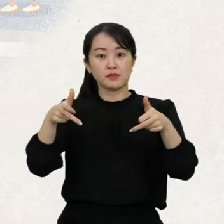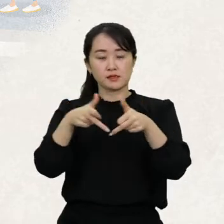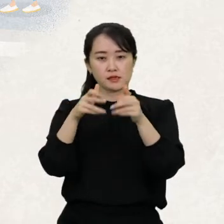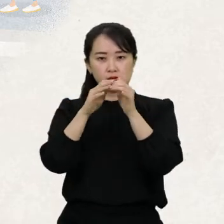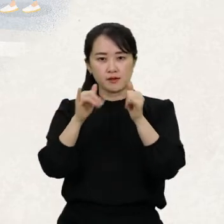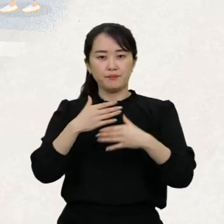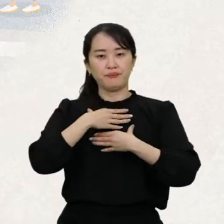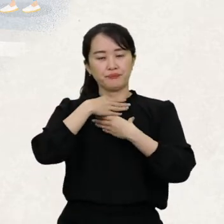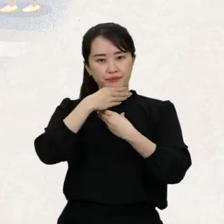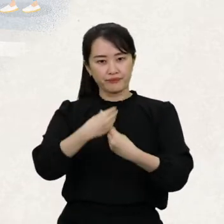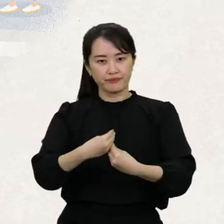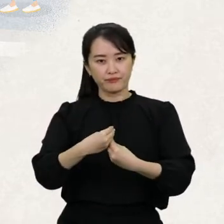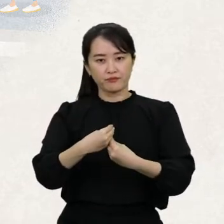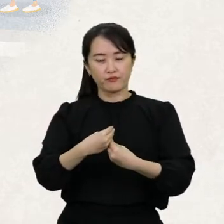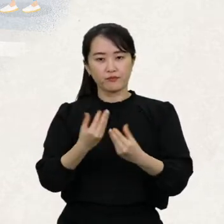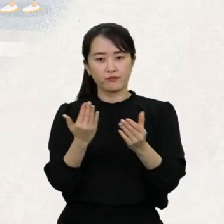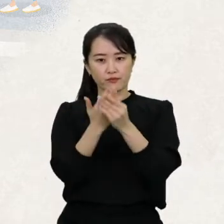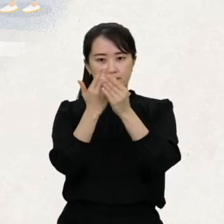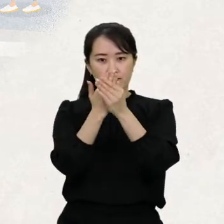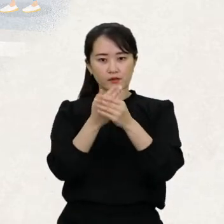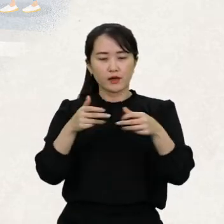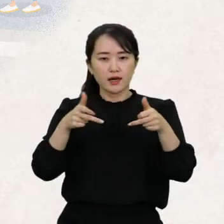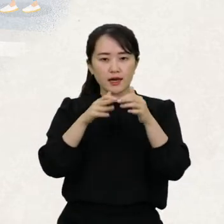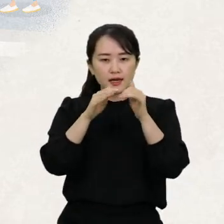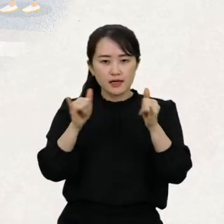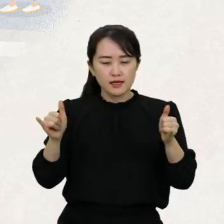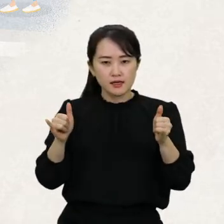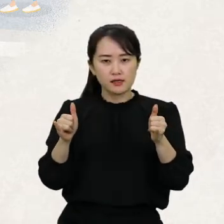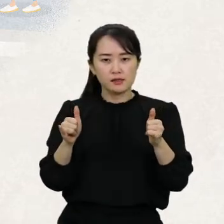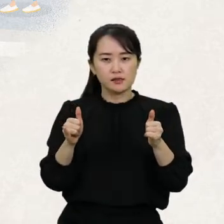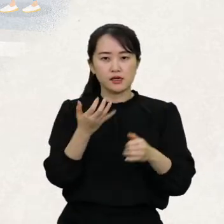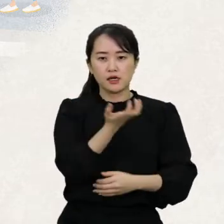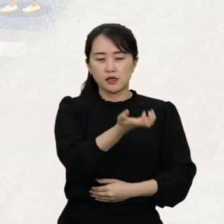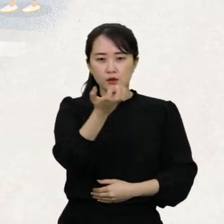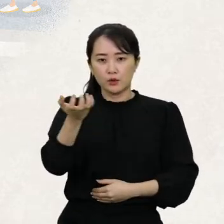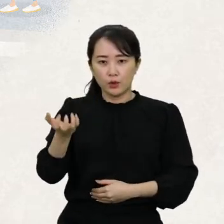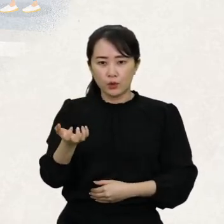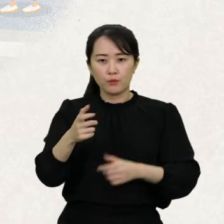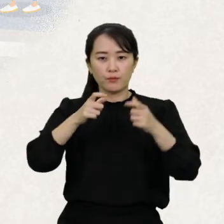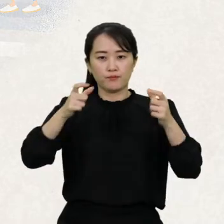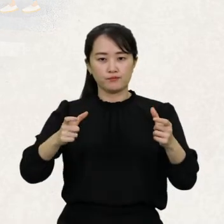확충되면서 장애인들의 이동성 보장 범위가 확대되고 있는데요.